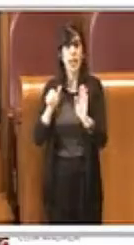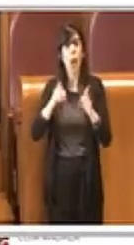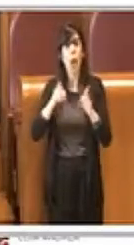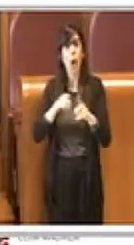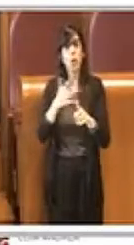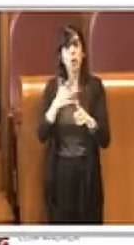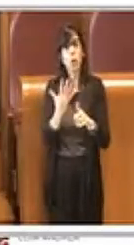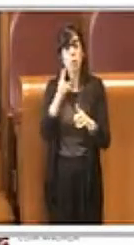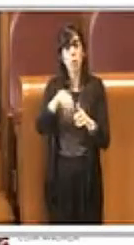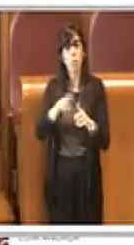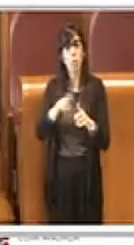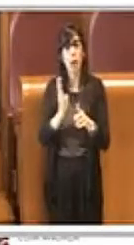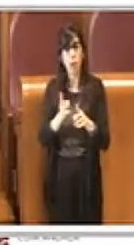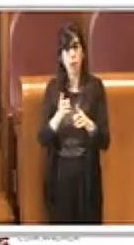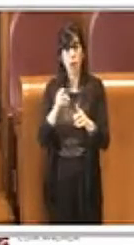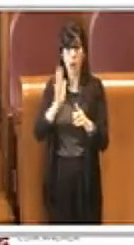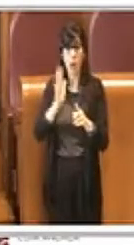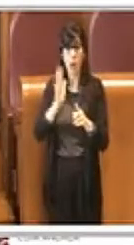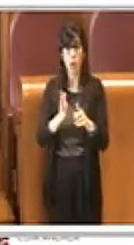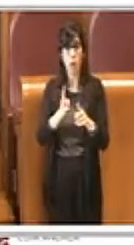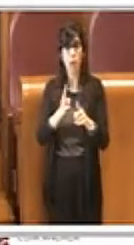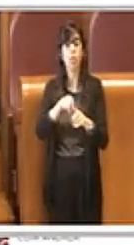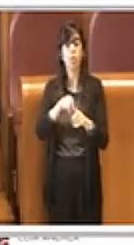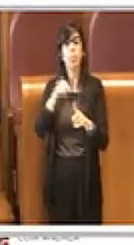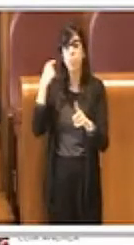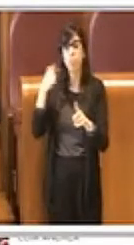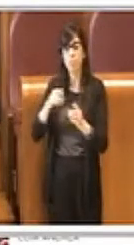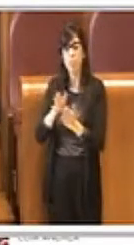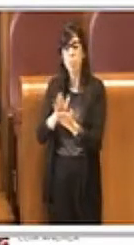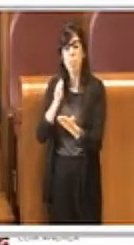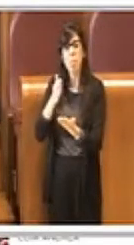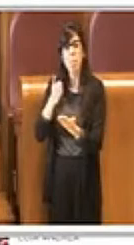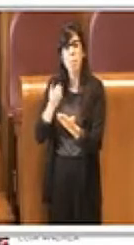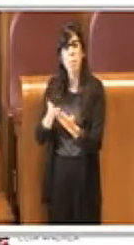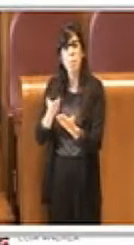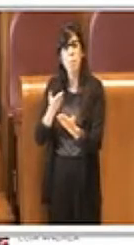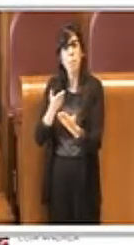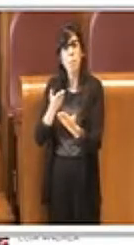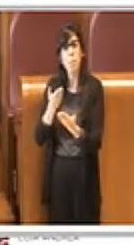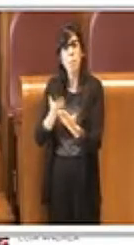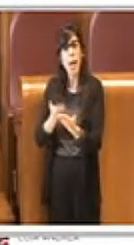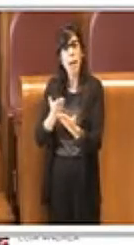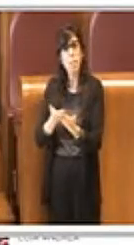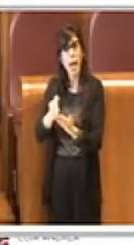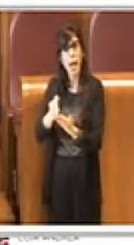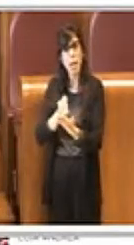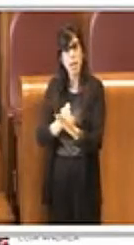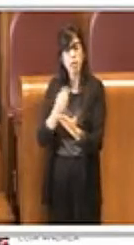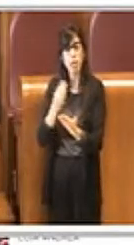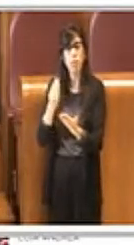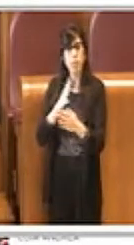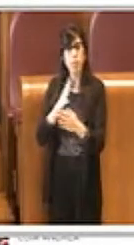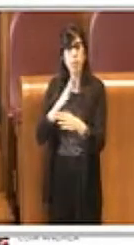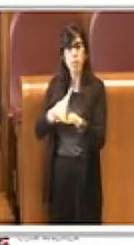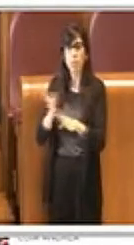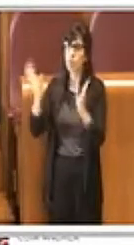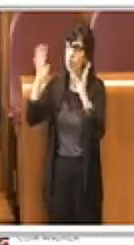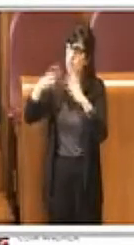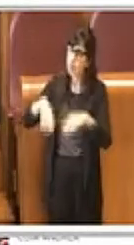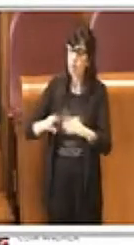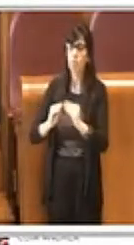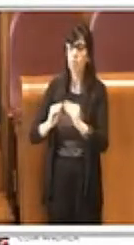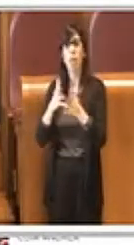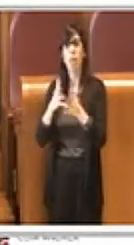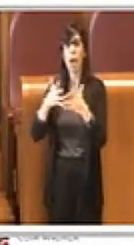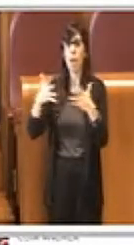Tale permesso consiste nell'intervento di sostituzione edilizia con demolizione, ricostruzione ed